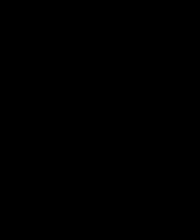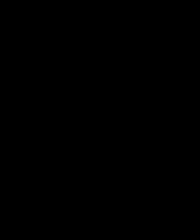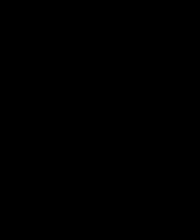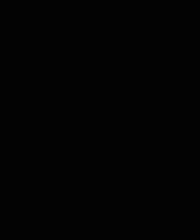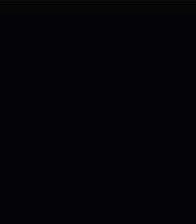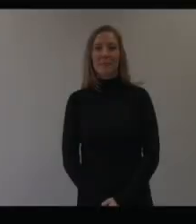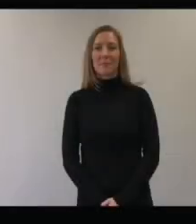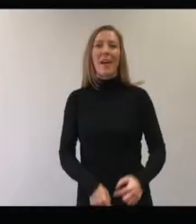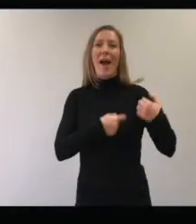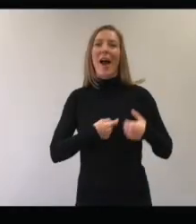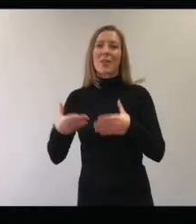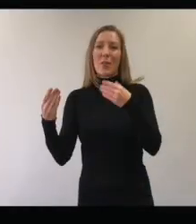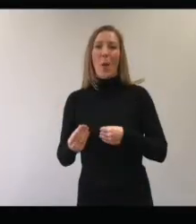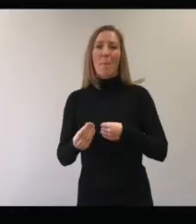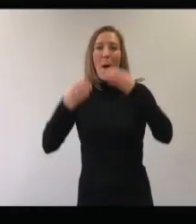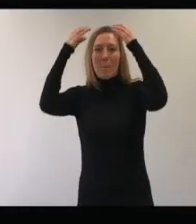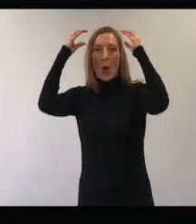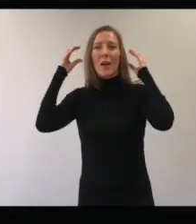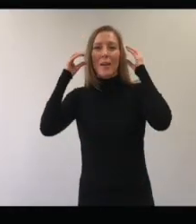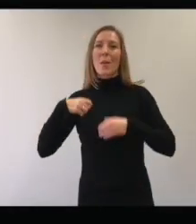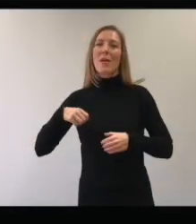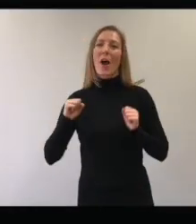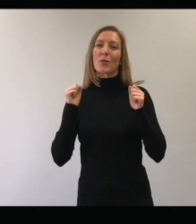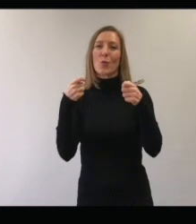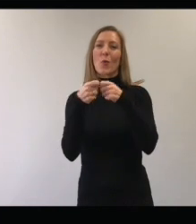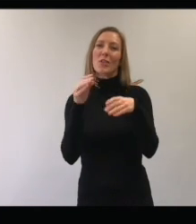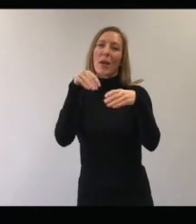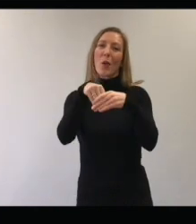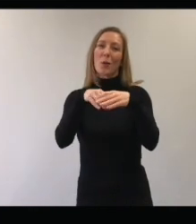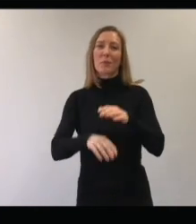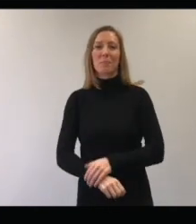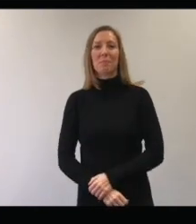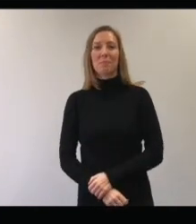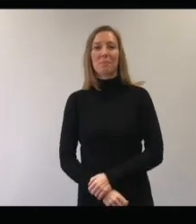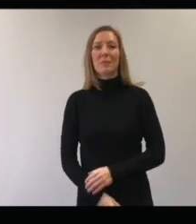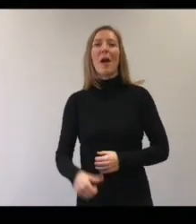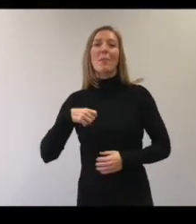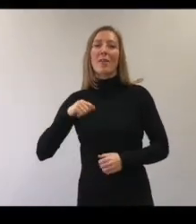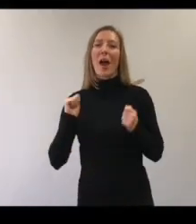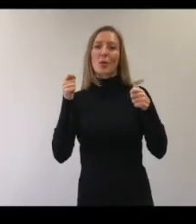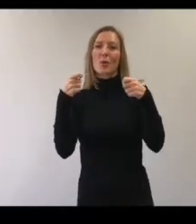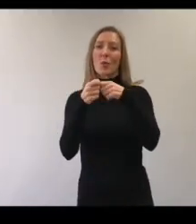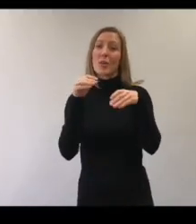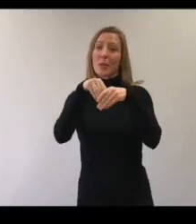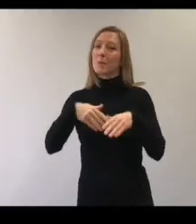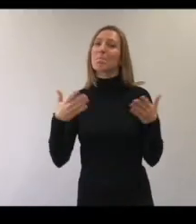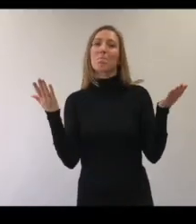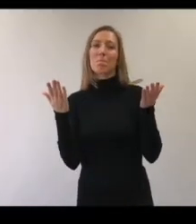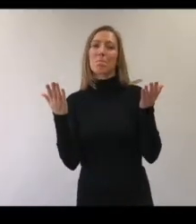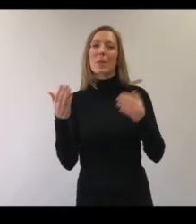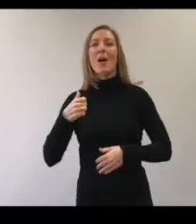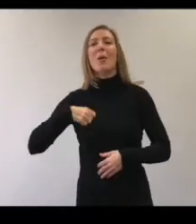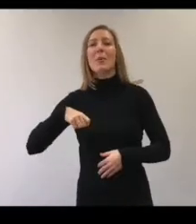Herzlich willkommen zum Podcast vom Bielefelder Aktionsbündnis Inklusion. Das Bielefelder Aktionsbündnis Inklusion